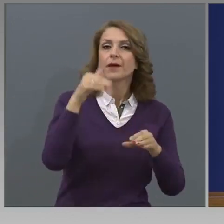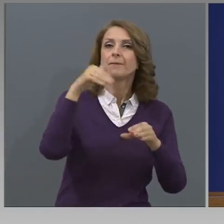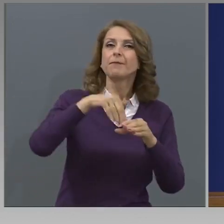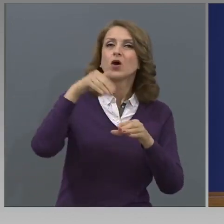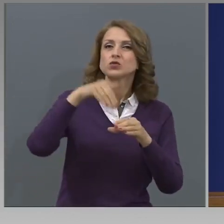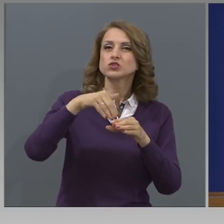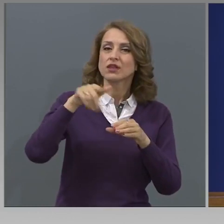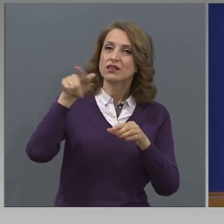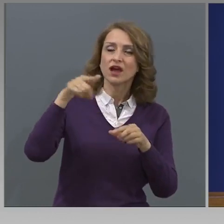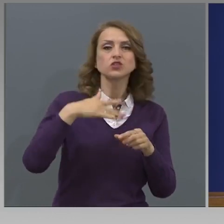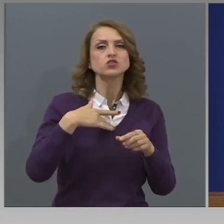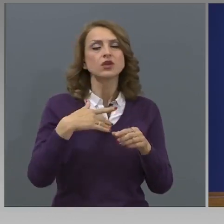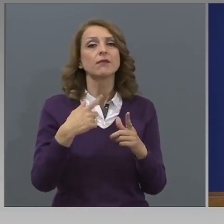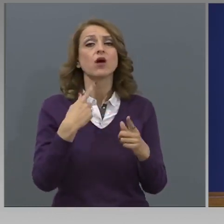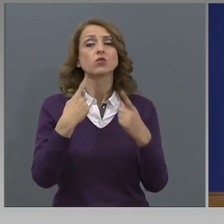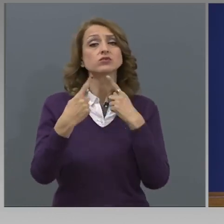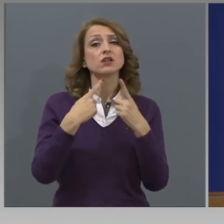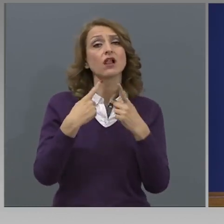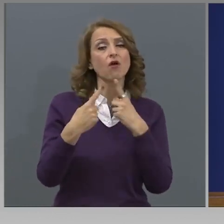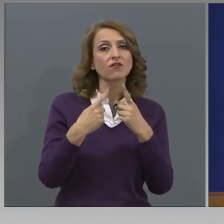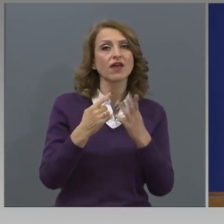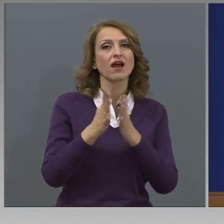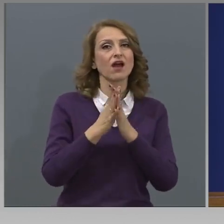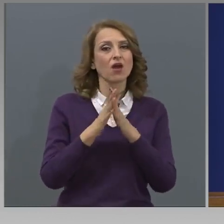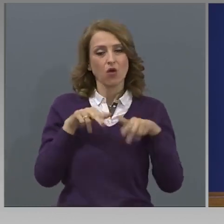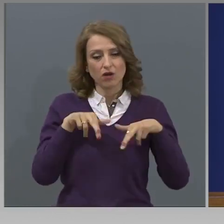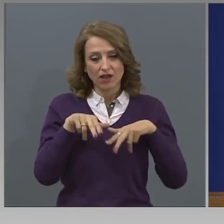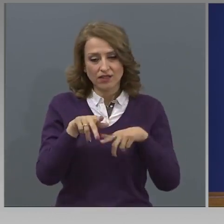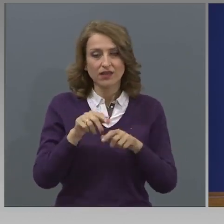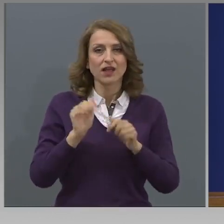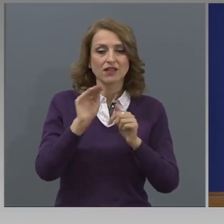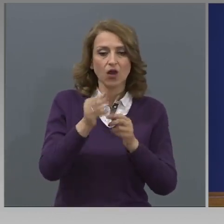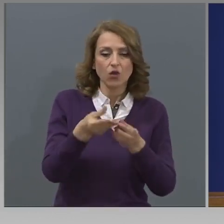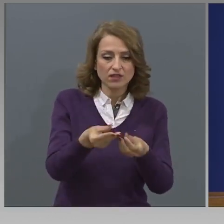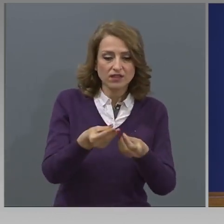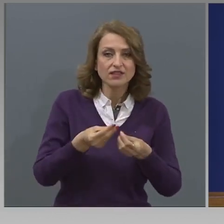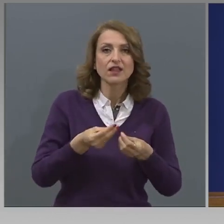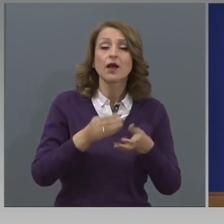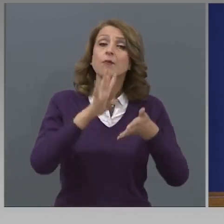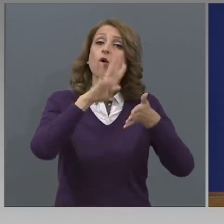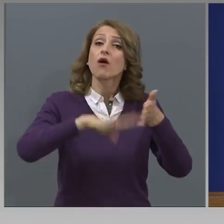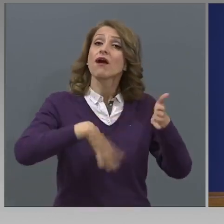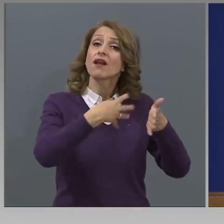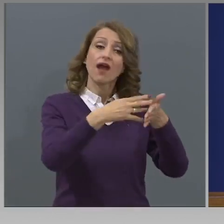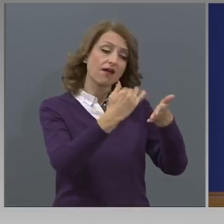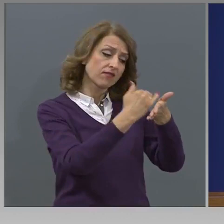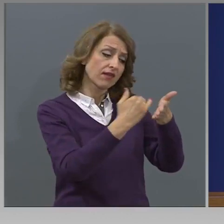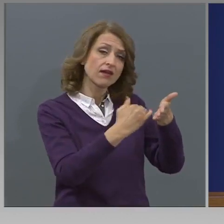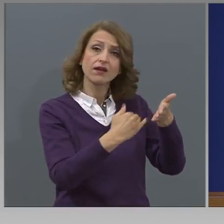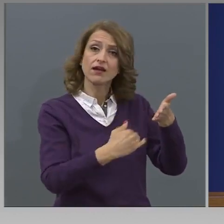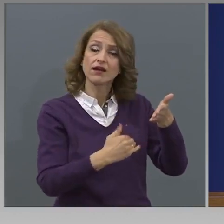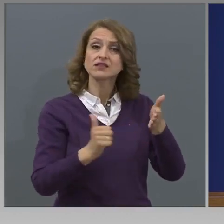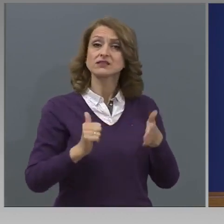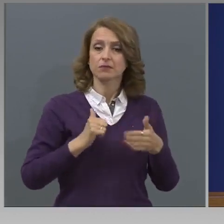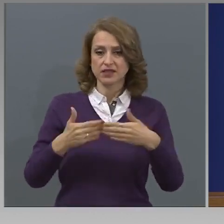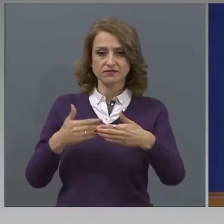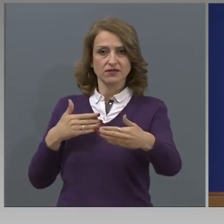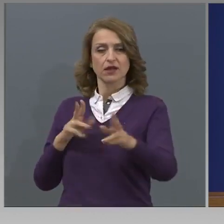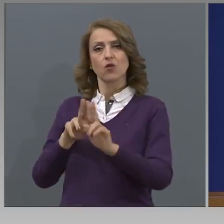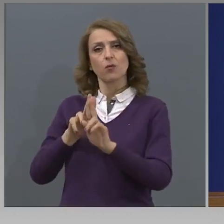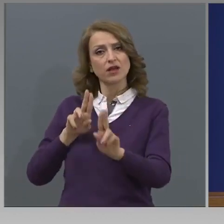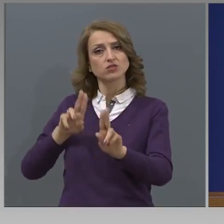създадени съответните условия да могат хората да си взимат пенсиите по график и съответно спазвайки необходимата